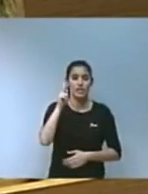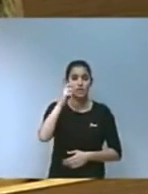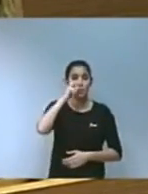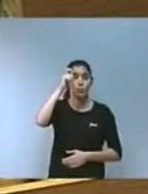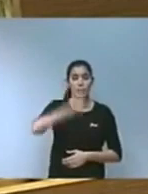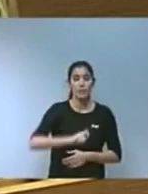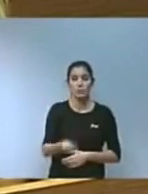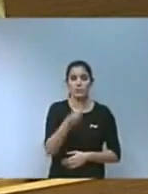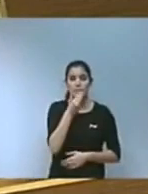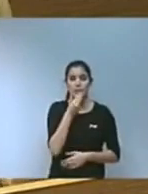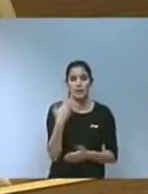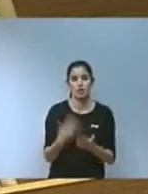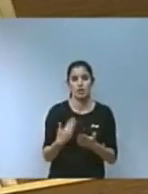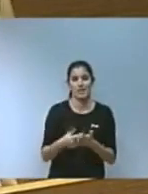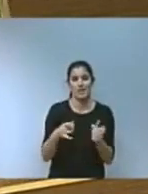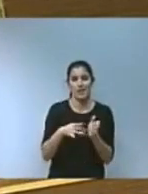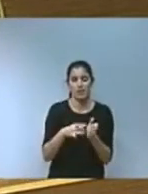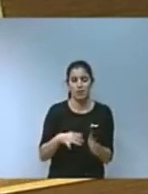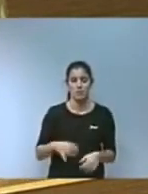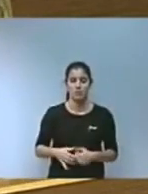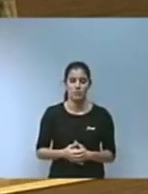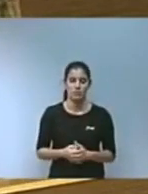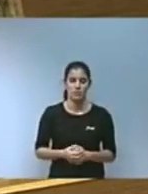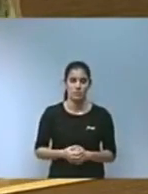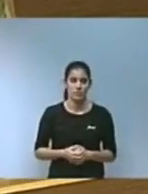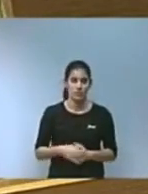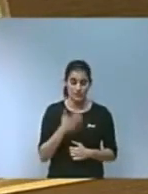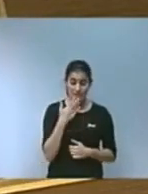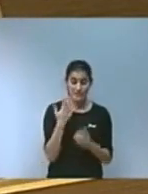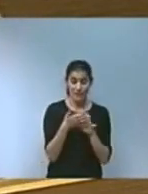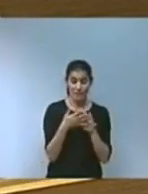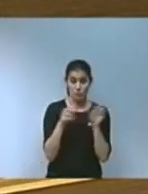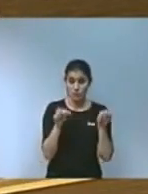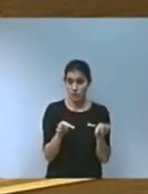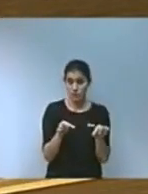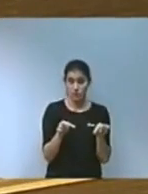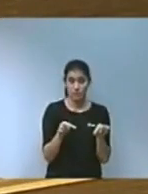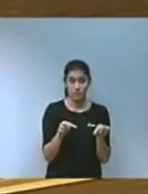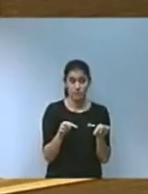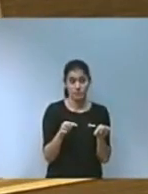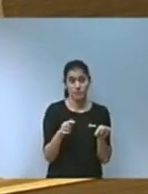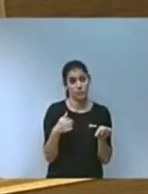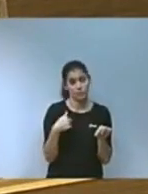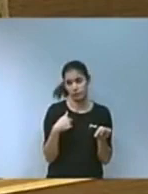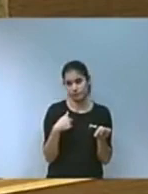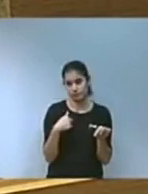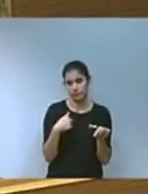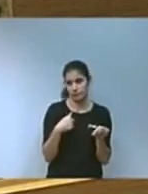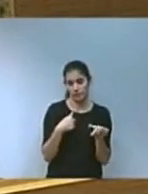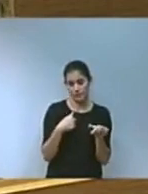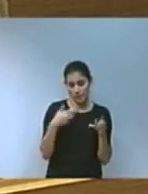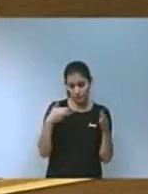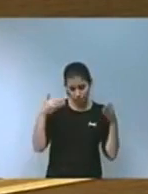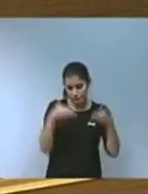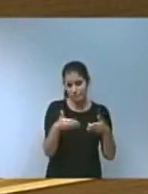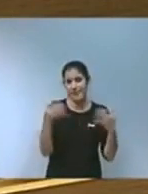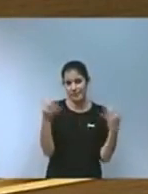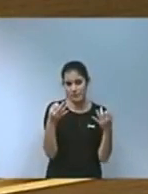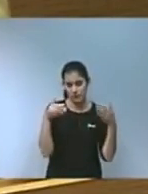amb garanties i si parlem de això no vaig a passar per d'un tema que ens ocupa i ens preocupa